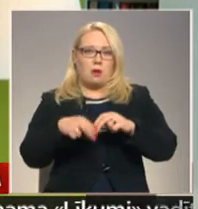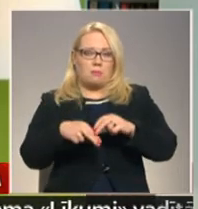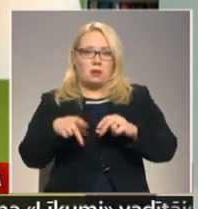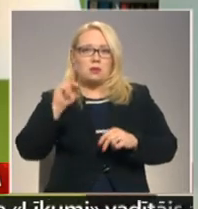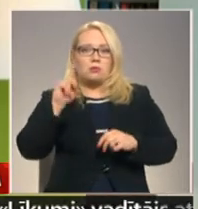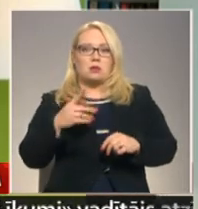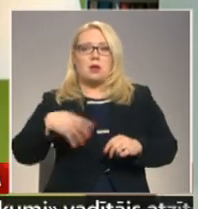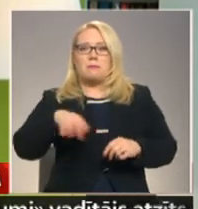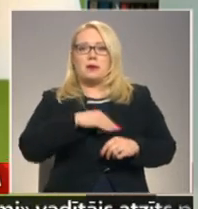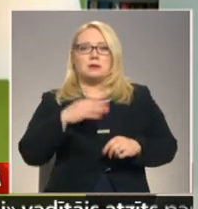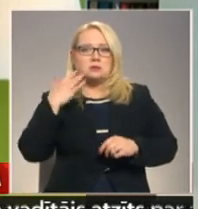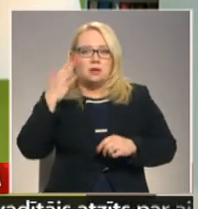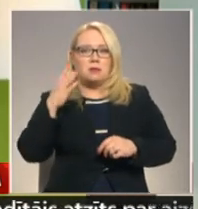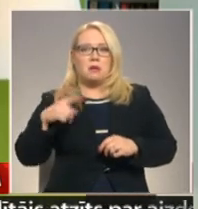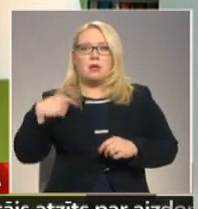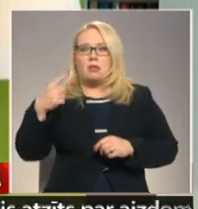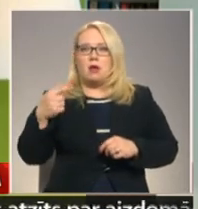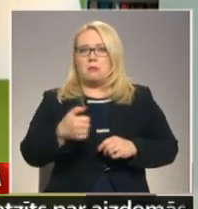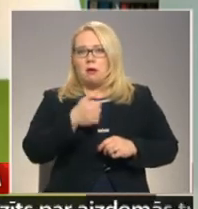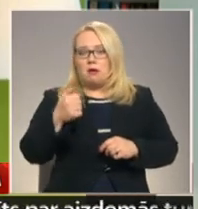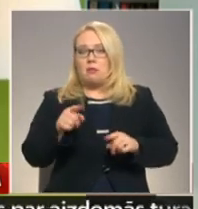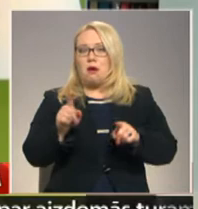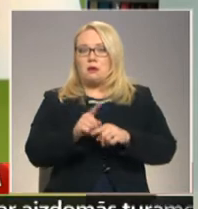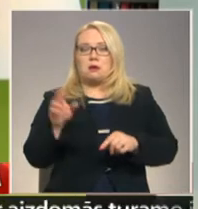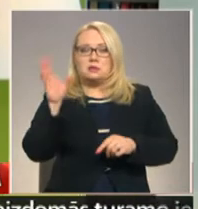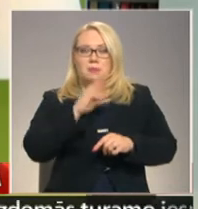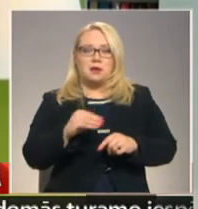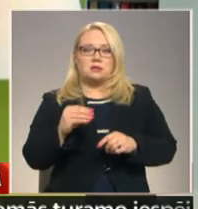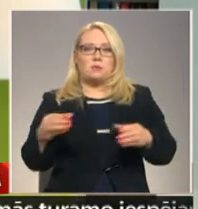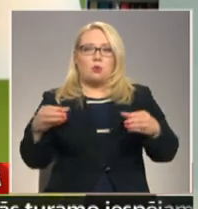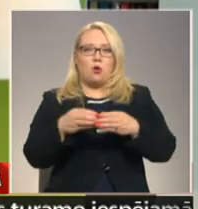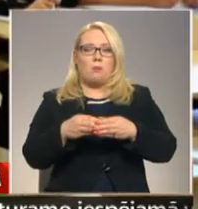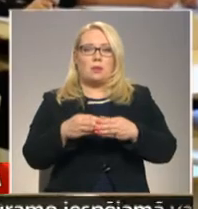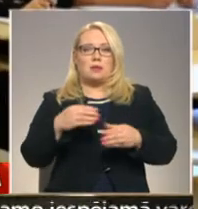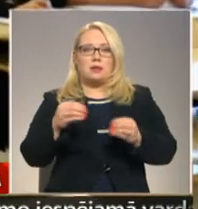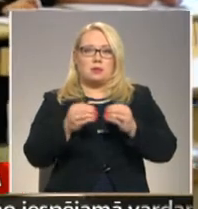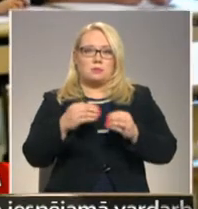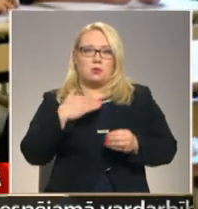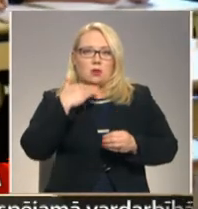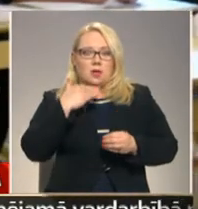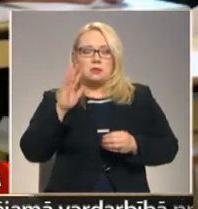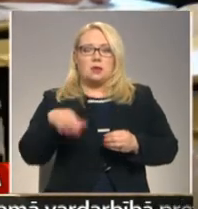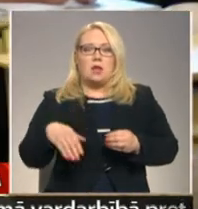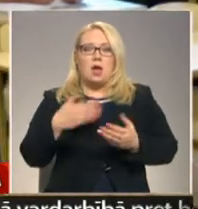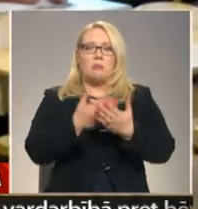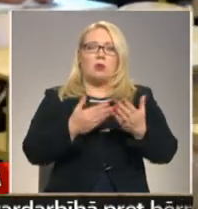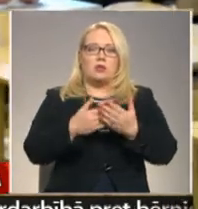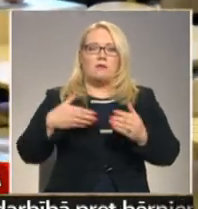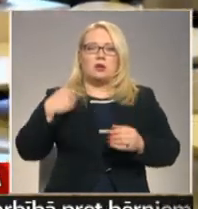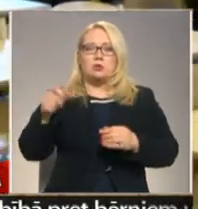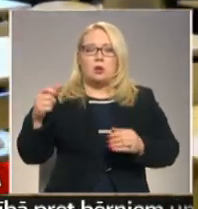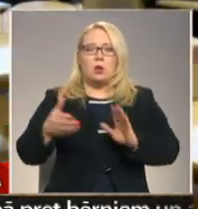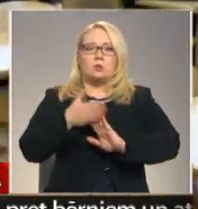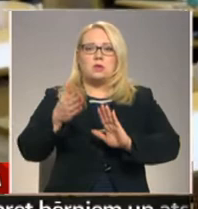Protams, mēs ceram, ka nākamajā gadā arī spēsim nokomplektēt 10. klasi. Lai motivētu audzēkņus uzlabot